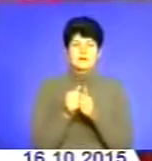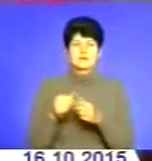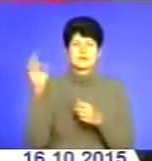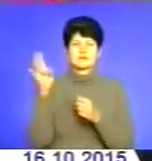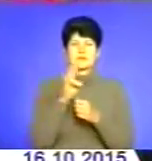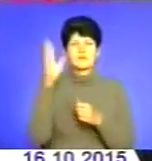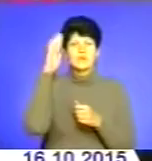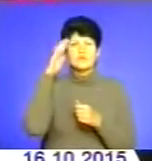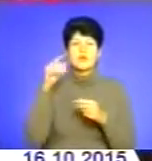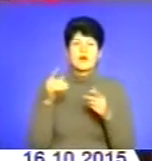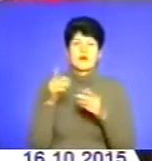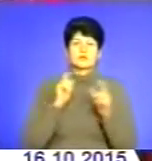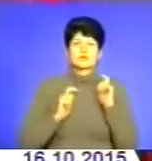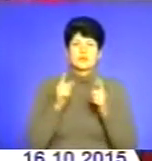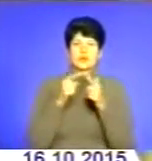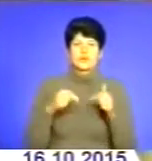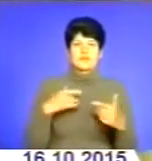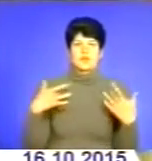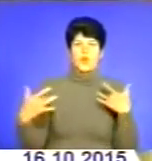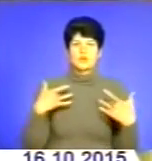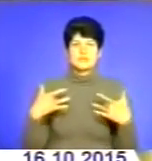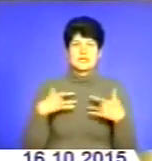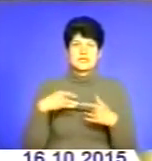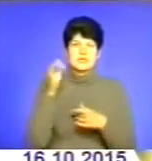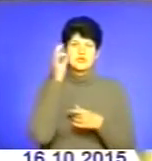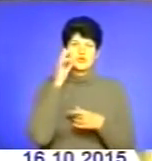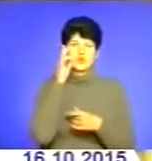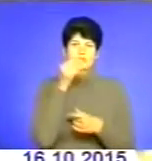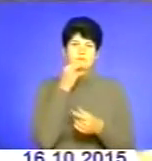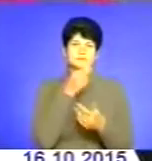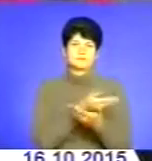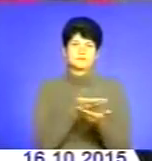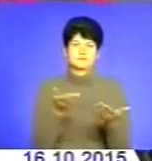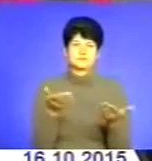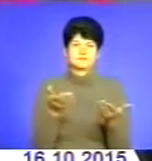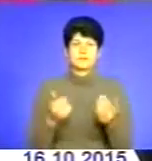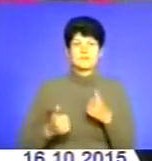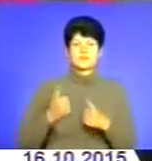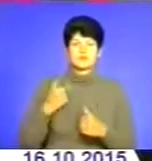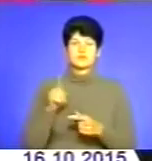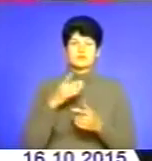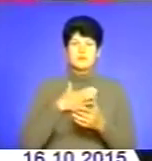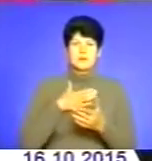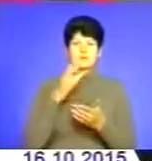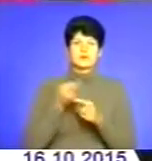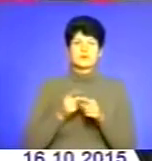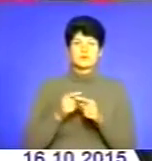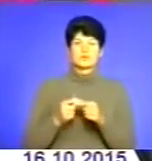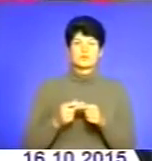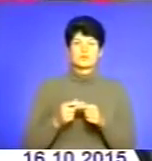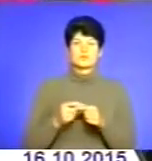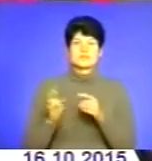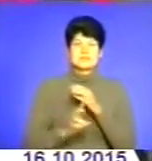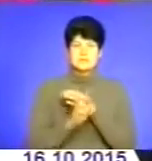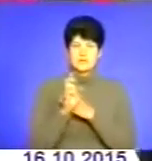а студенти організували для присутніх концерт та солодке частування. Обишаємося, що ми маємо таку церкву. І